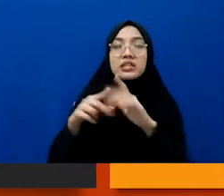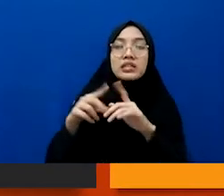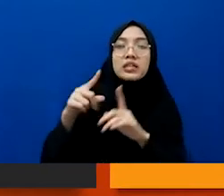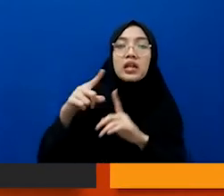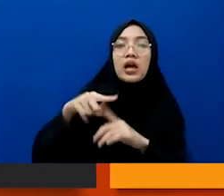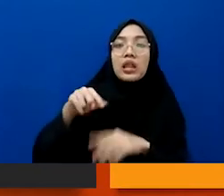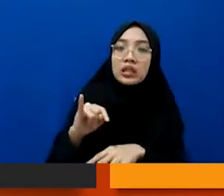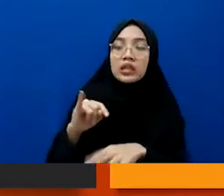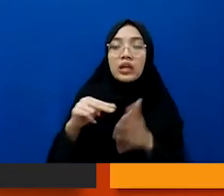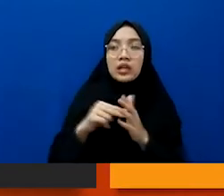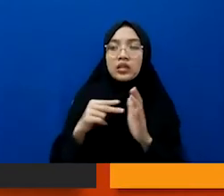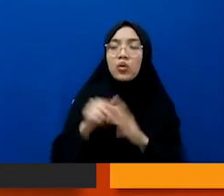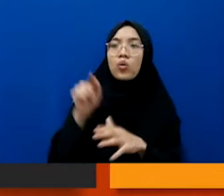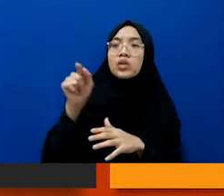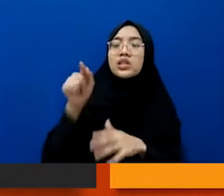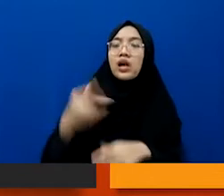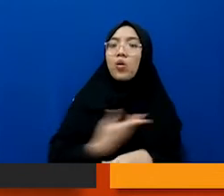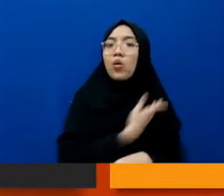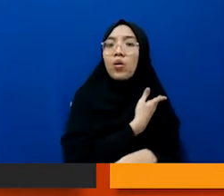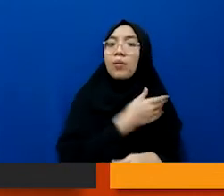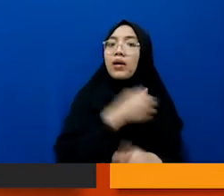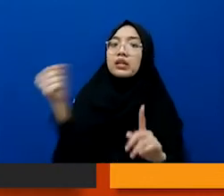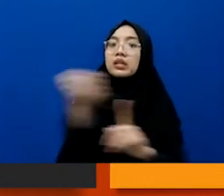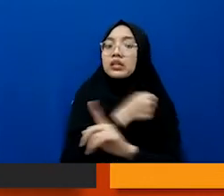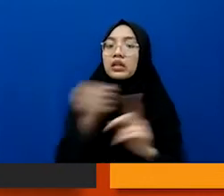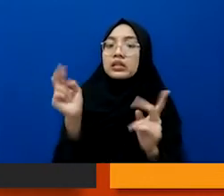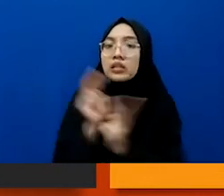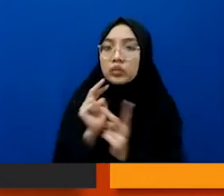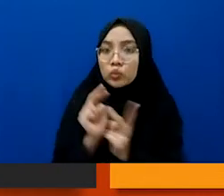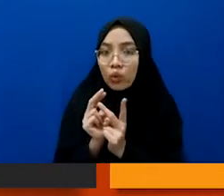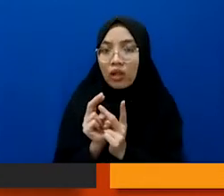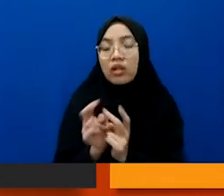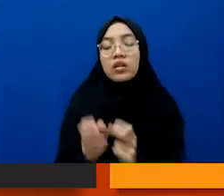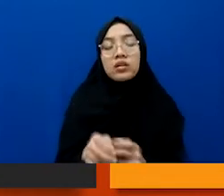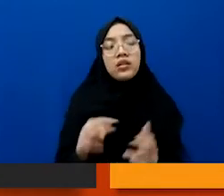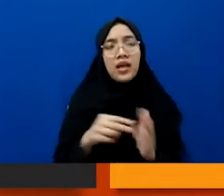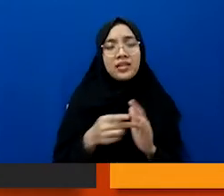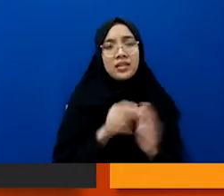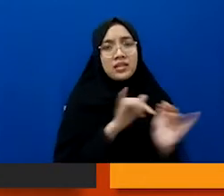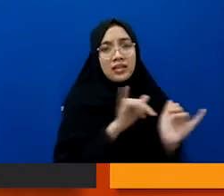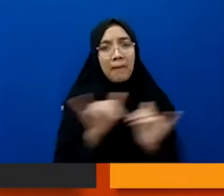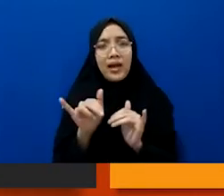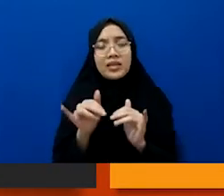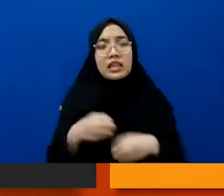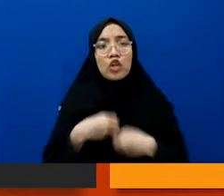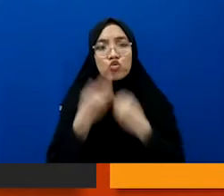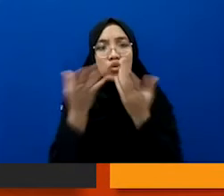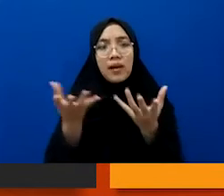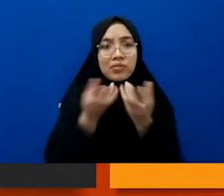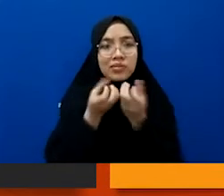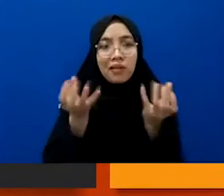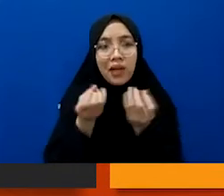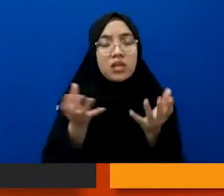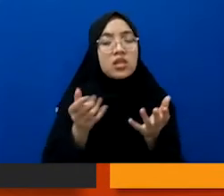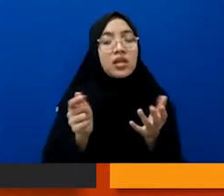berarti dia korban dari kekerasan seksualnya nah adiknya sama aja kan terungkap juga jadi yang namanya